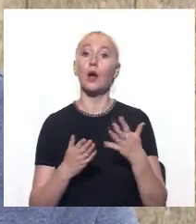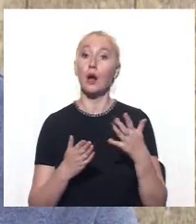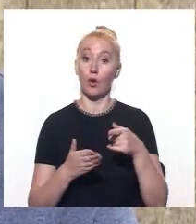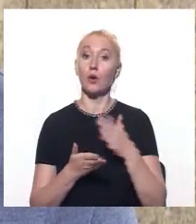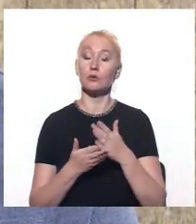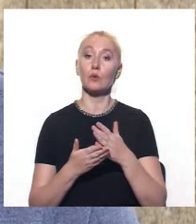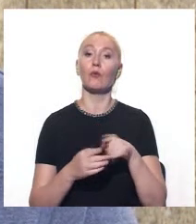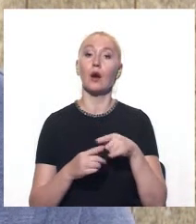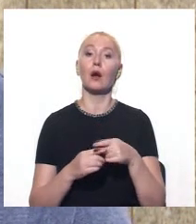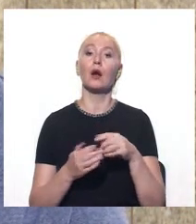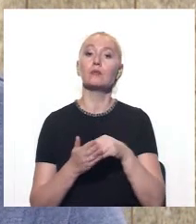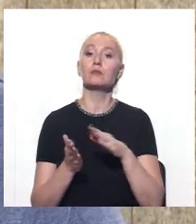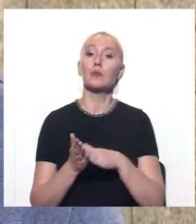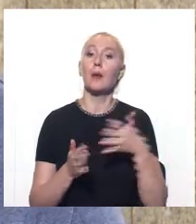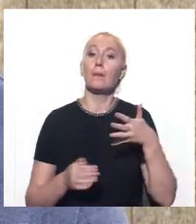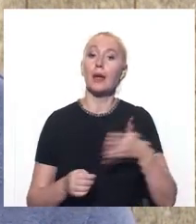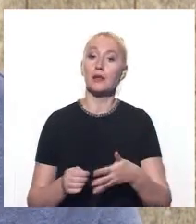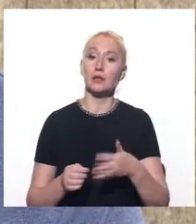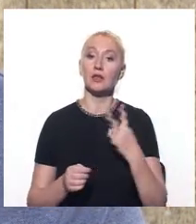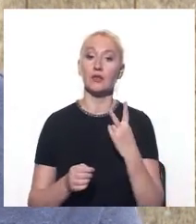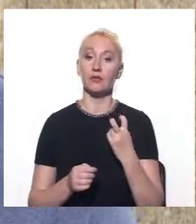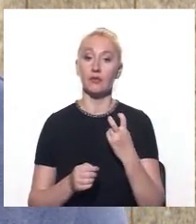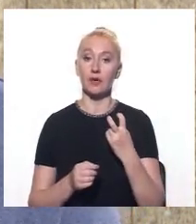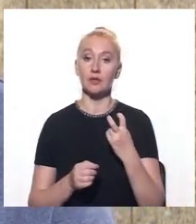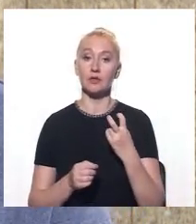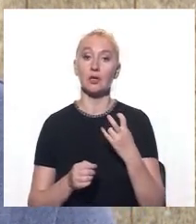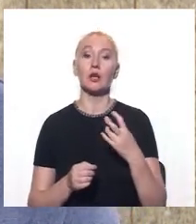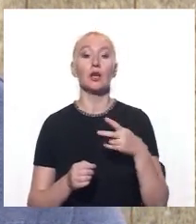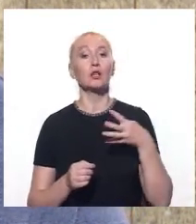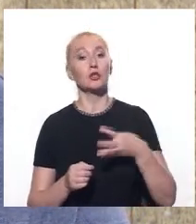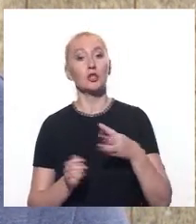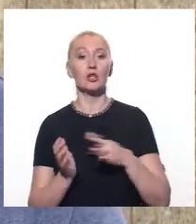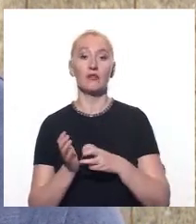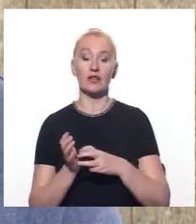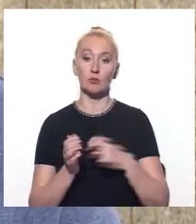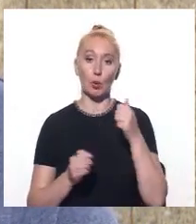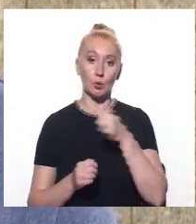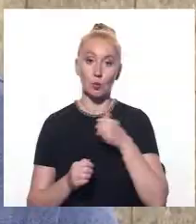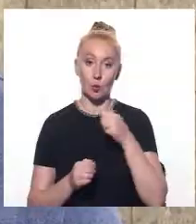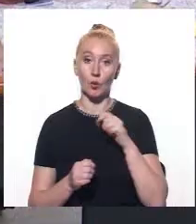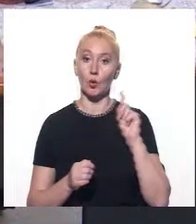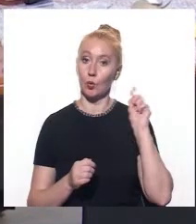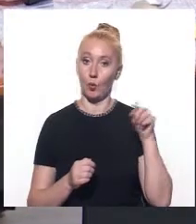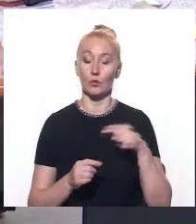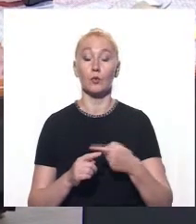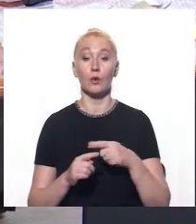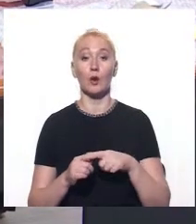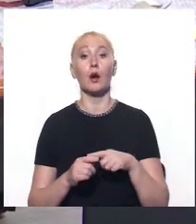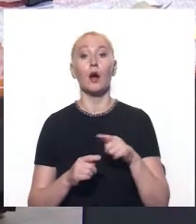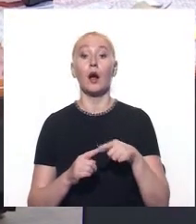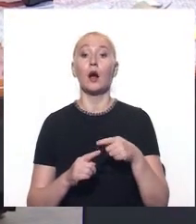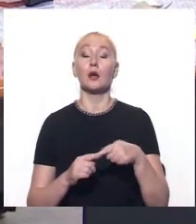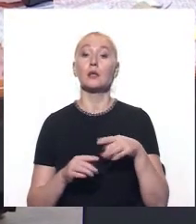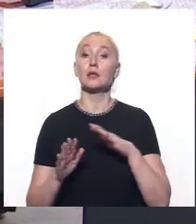датується 5200-4800 років тому. Заступник